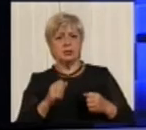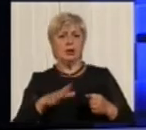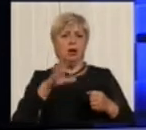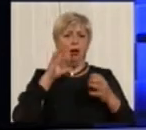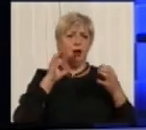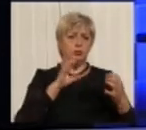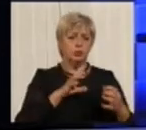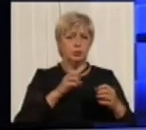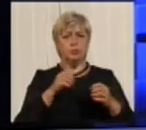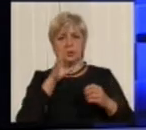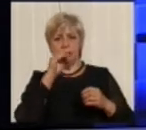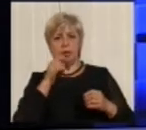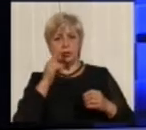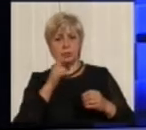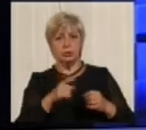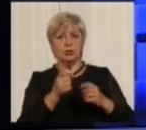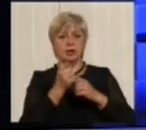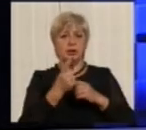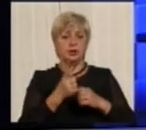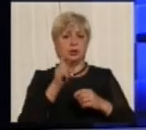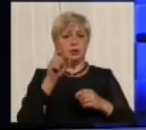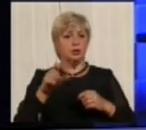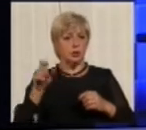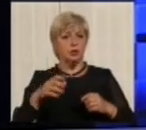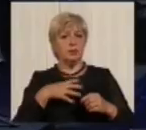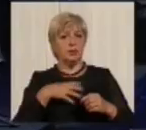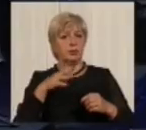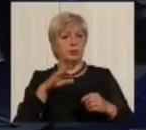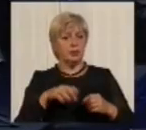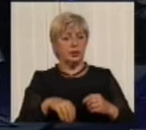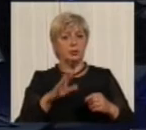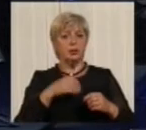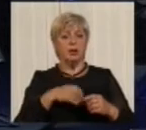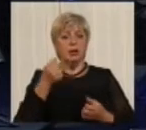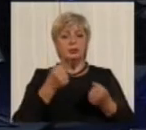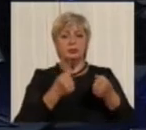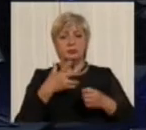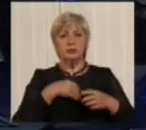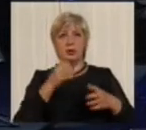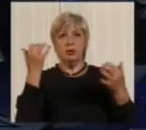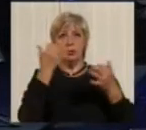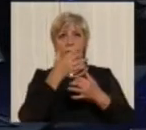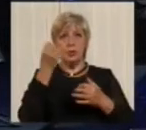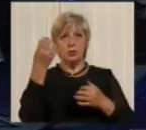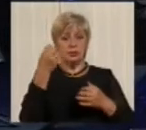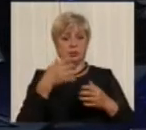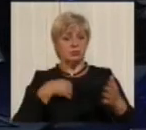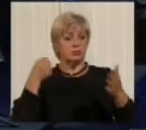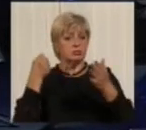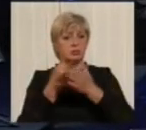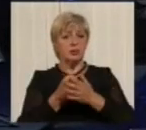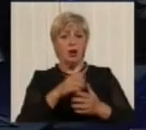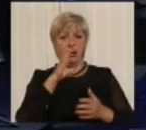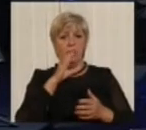11 розагиблих водій Мазди їхав на жовтий михкотливий сигнал світлофора, не побачив маршрутки і в'їхав в неї. Це